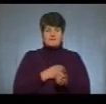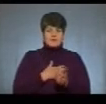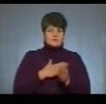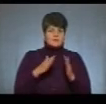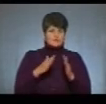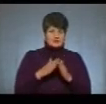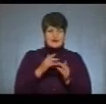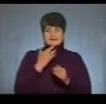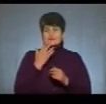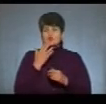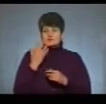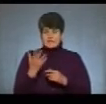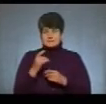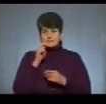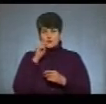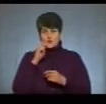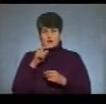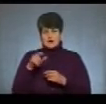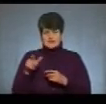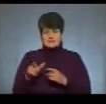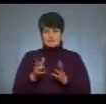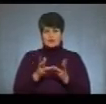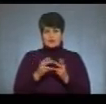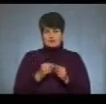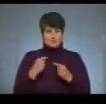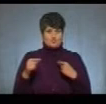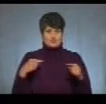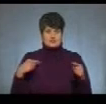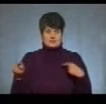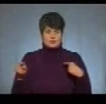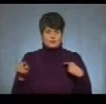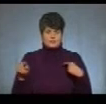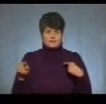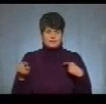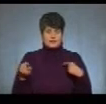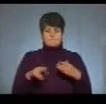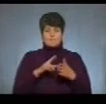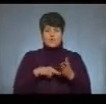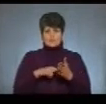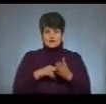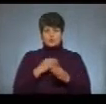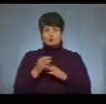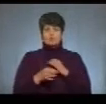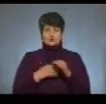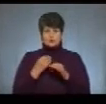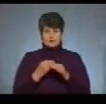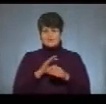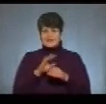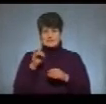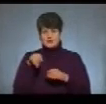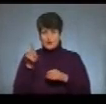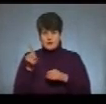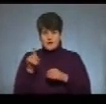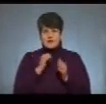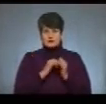Але з іноземців й українців вираховуватимуть по-різному. Крім того, податок подобовий і не з номера, з кожної